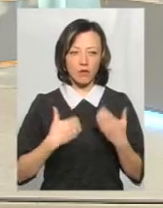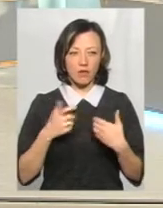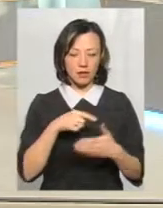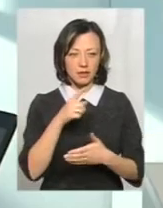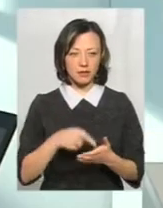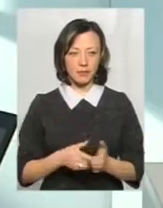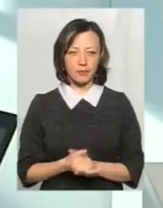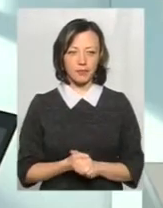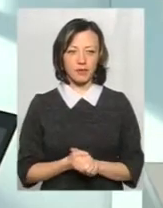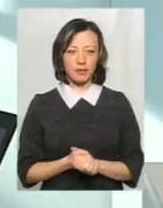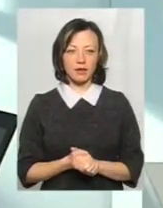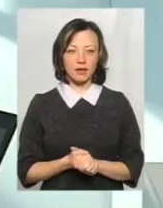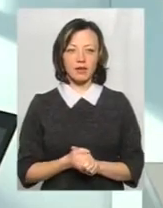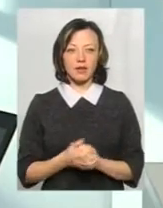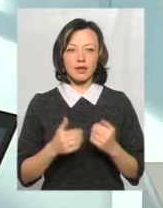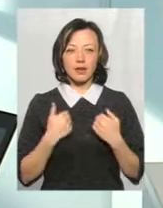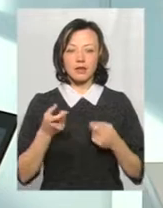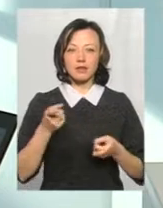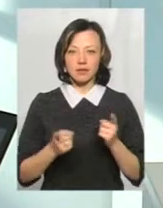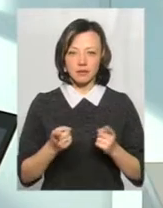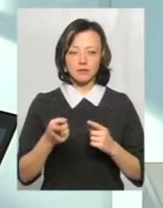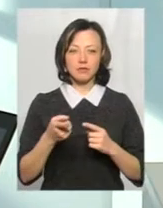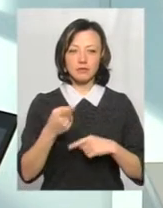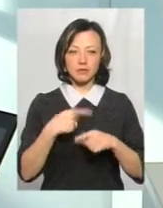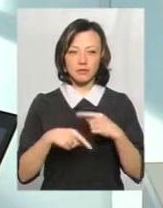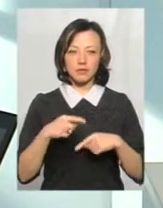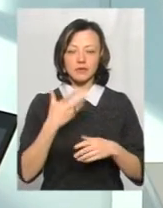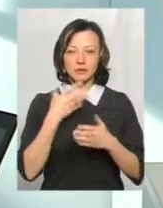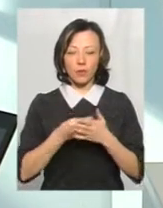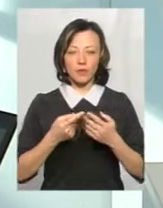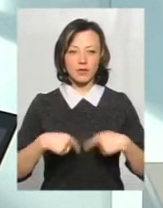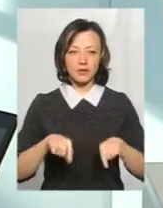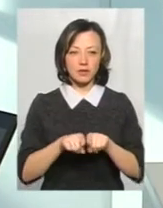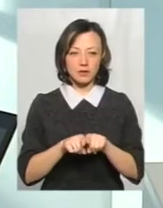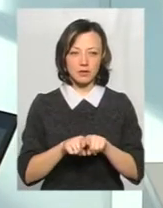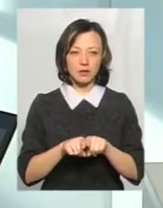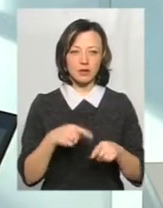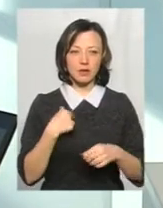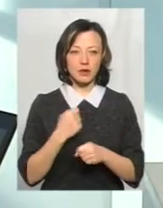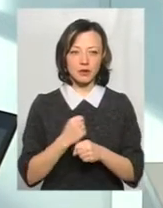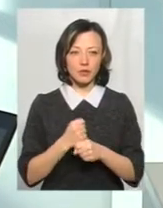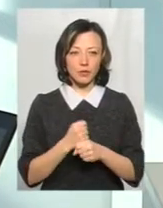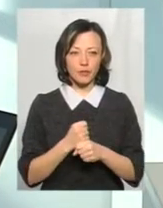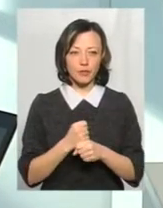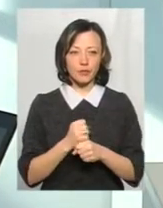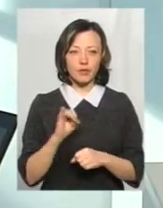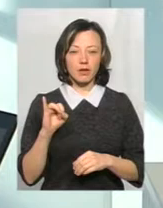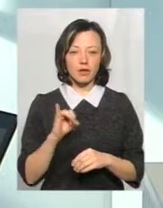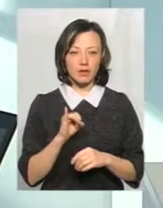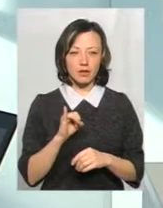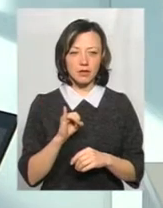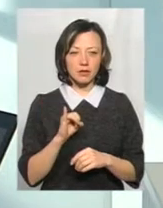Ви знаєте, я дійсно прийшла тільки що із свого відділення, в якому я працюю. І